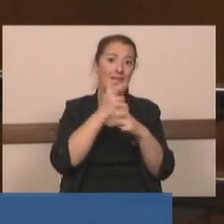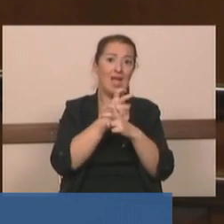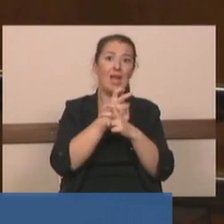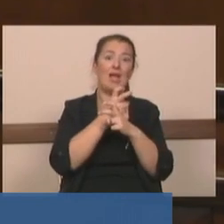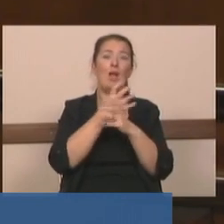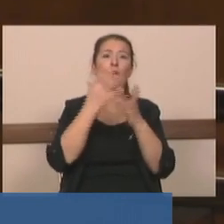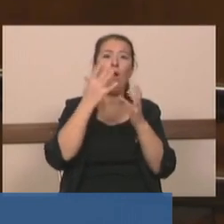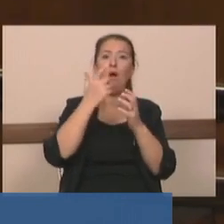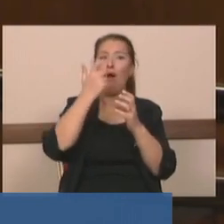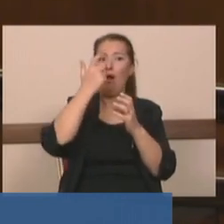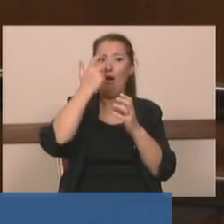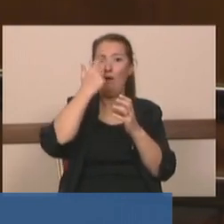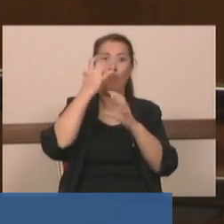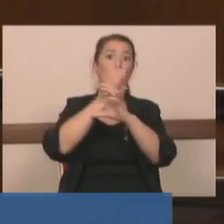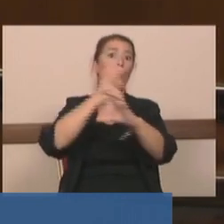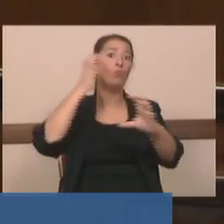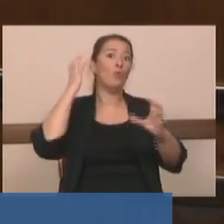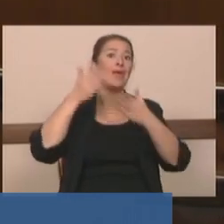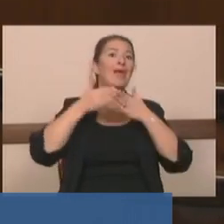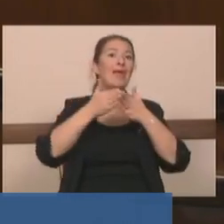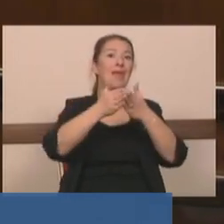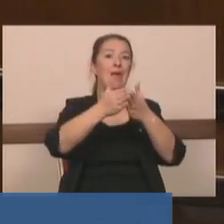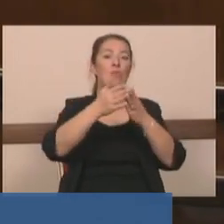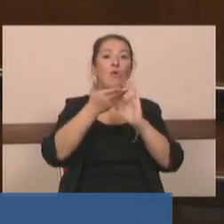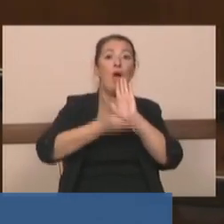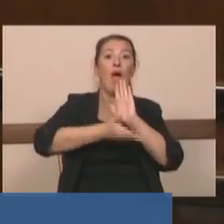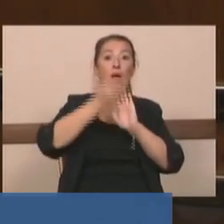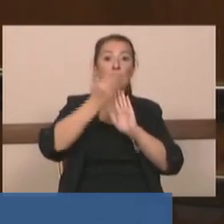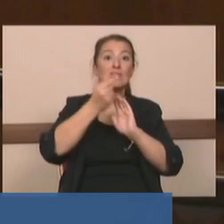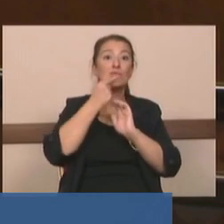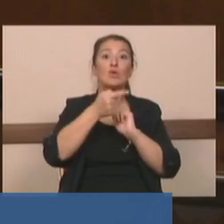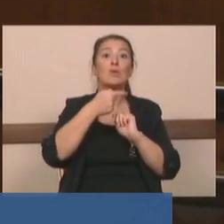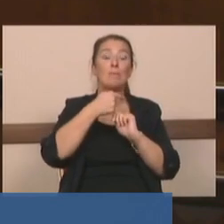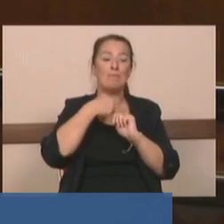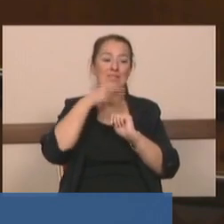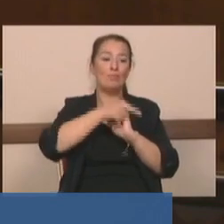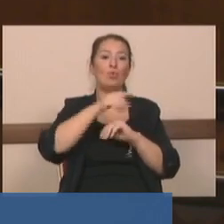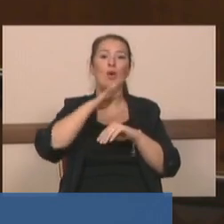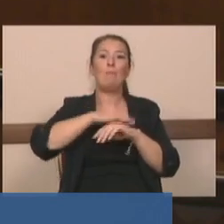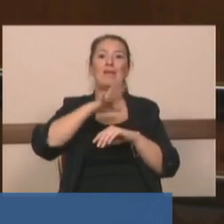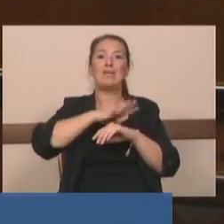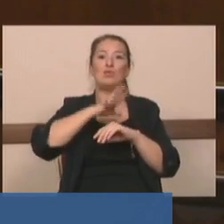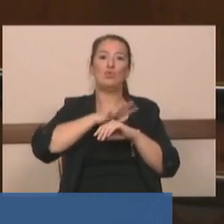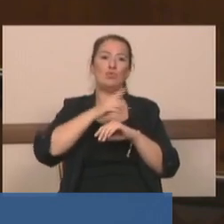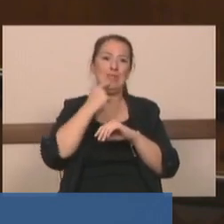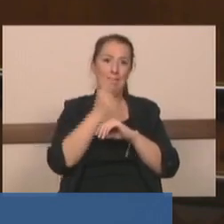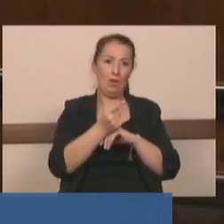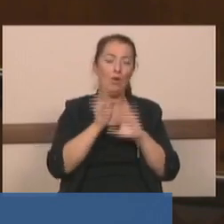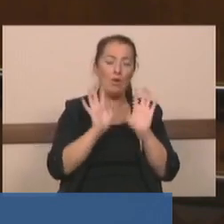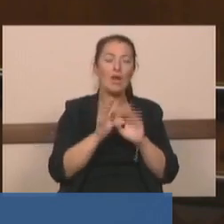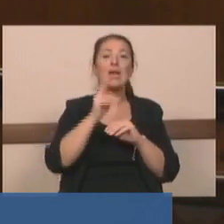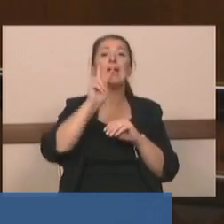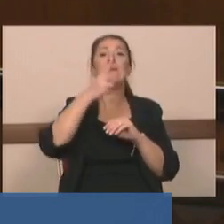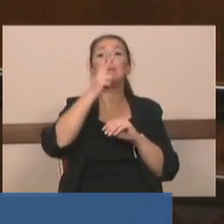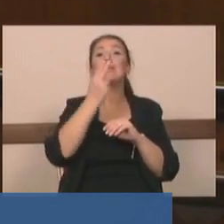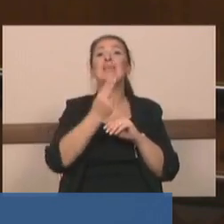geçişlerinin artması diyor. Bizim bunu yapmamızdaki temel gerekçe budur diyor. Iki bin yedi yılında elli altı bin